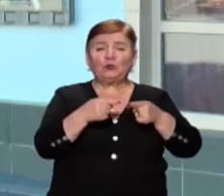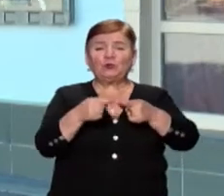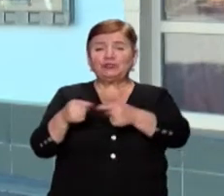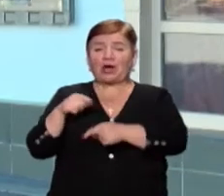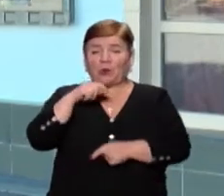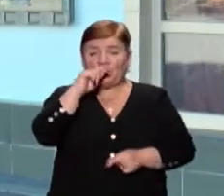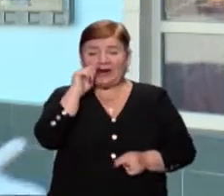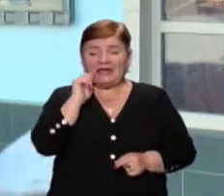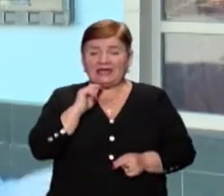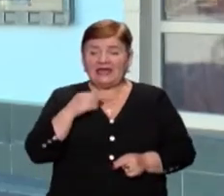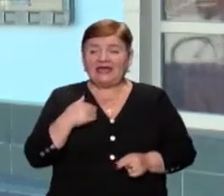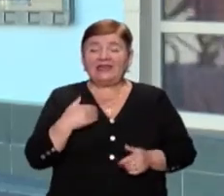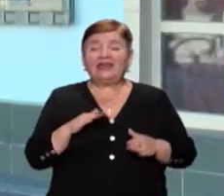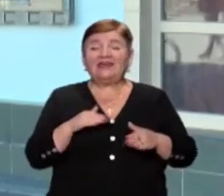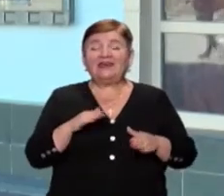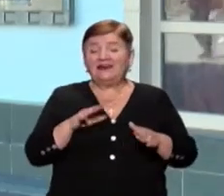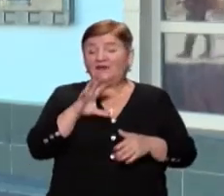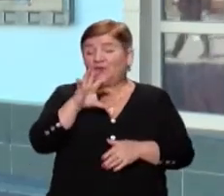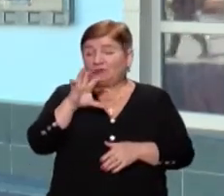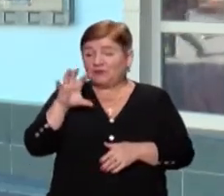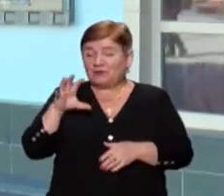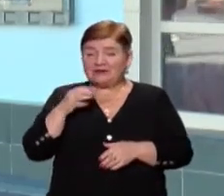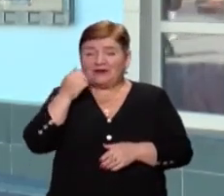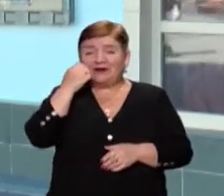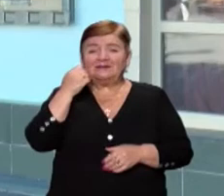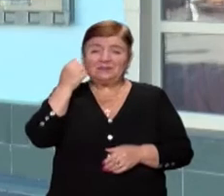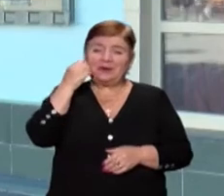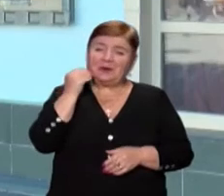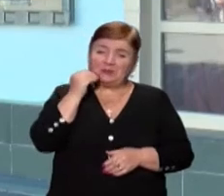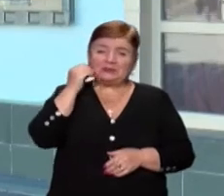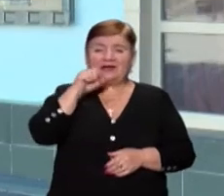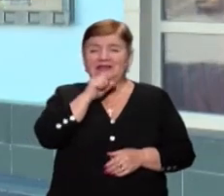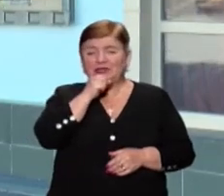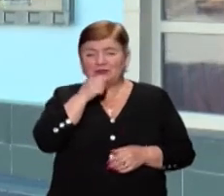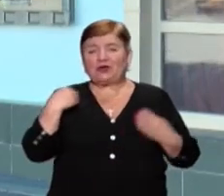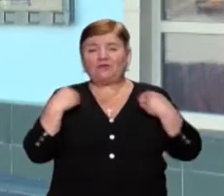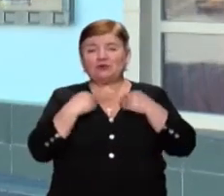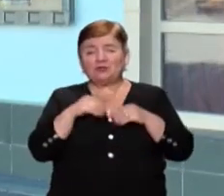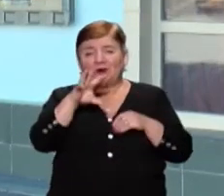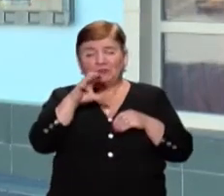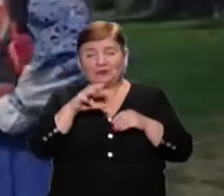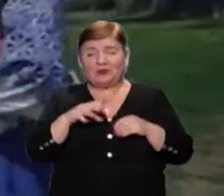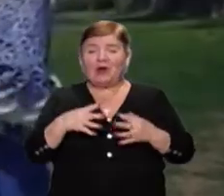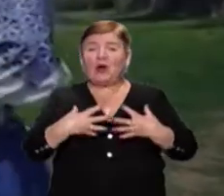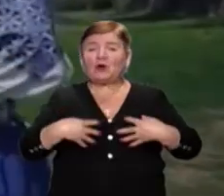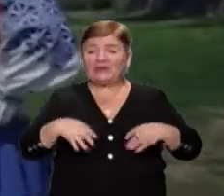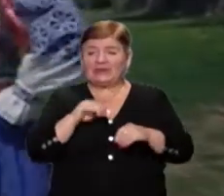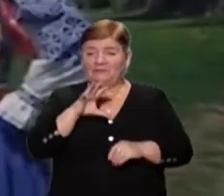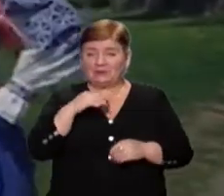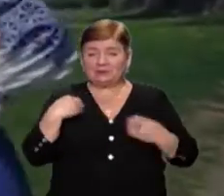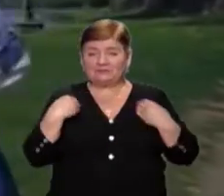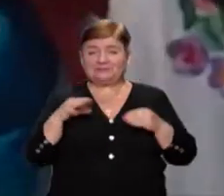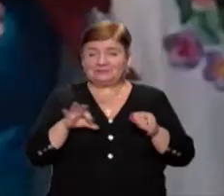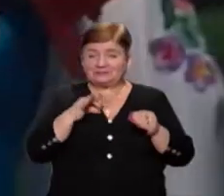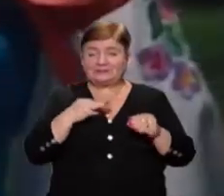доучаються, і виставляють фотографії світлини своїх предків, і давніх костюмах, і родинні фотографії. Зйомки відео,